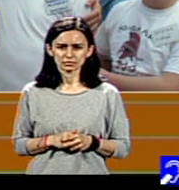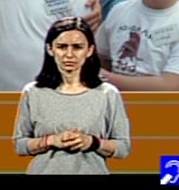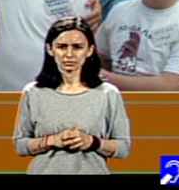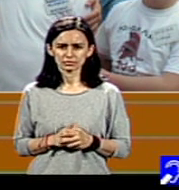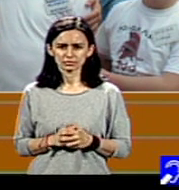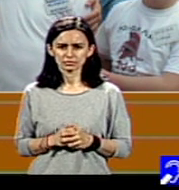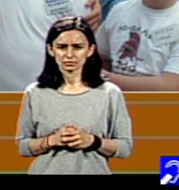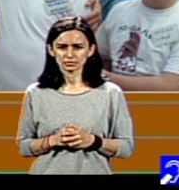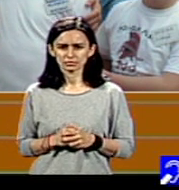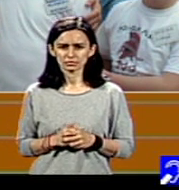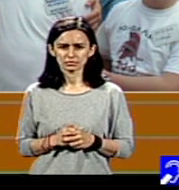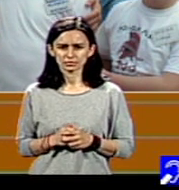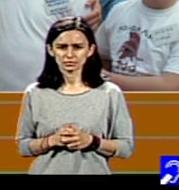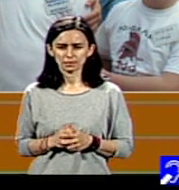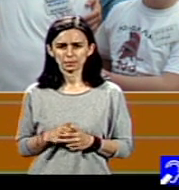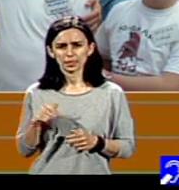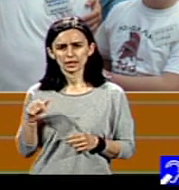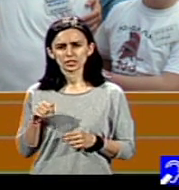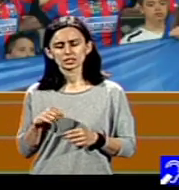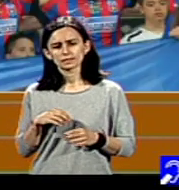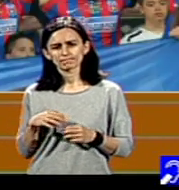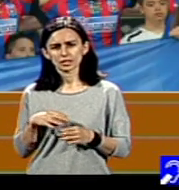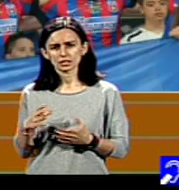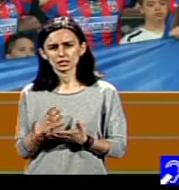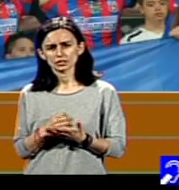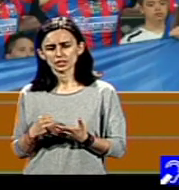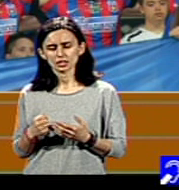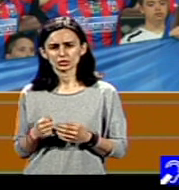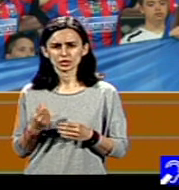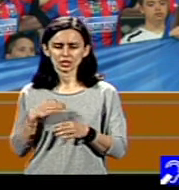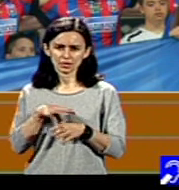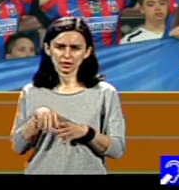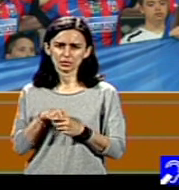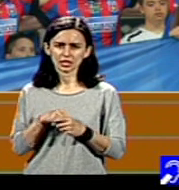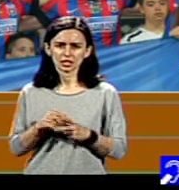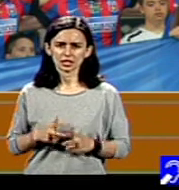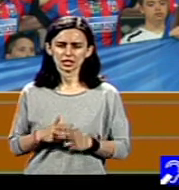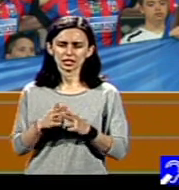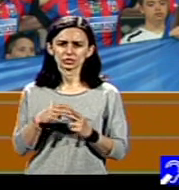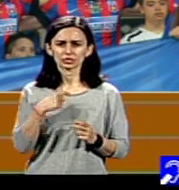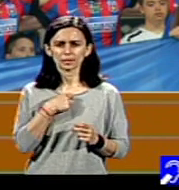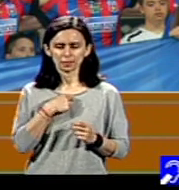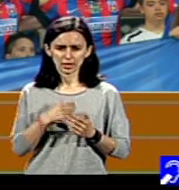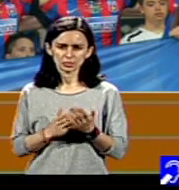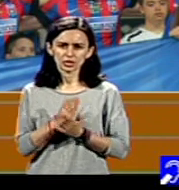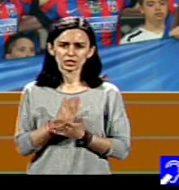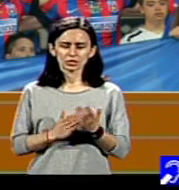familiei ajută mai departe să poată, pentru că sunt